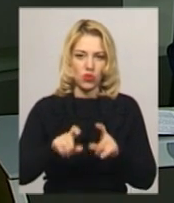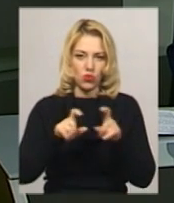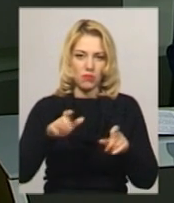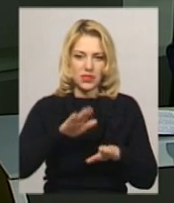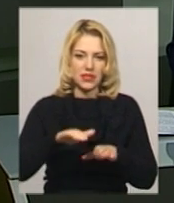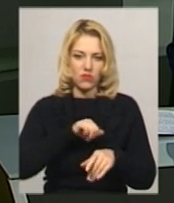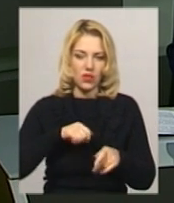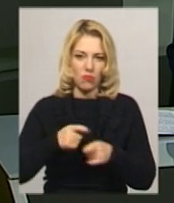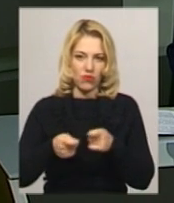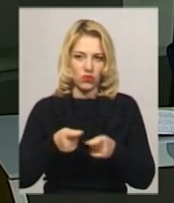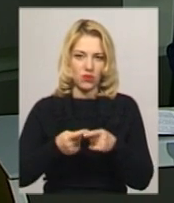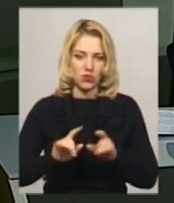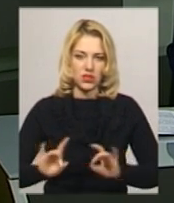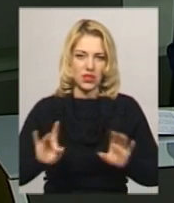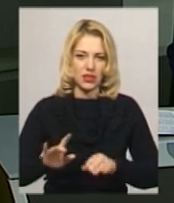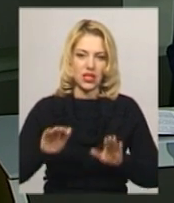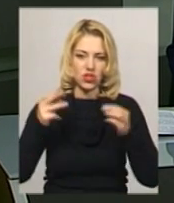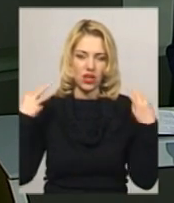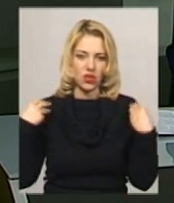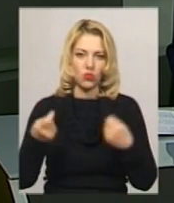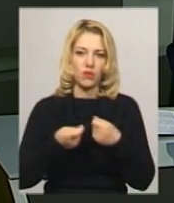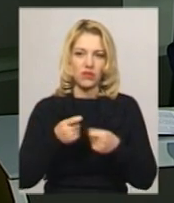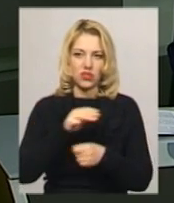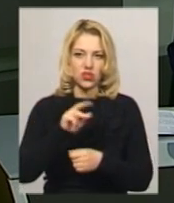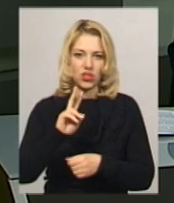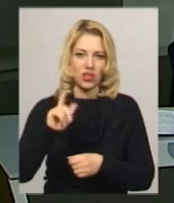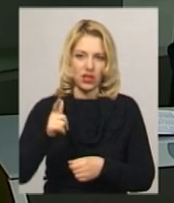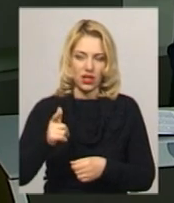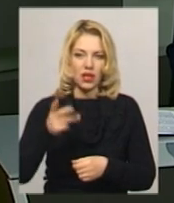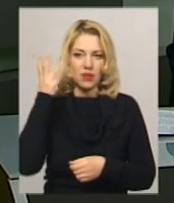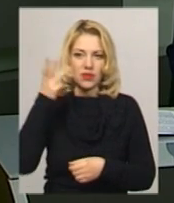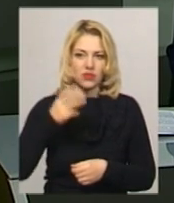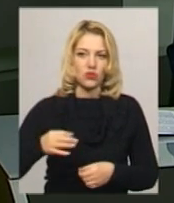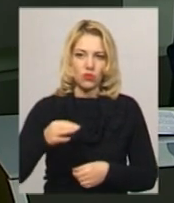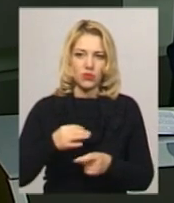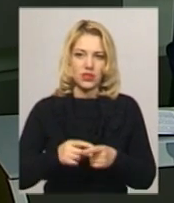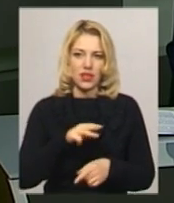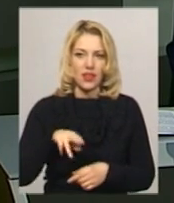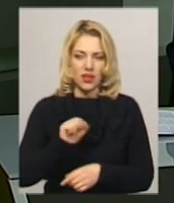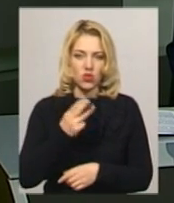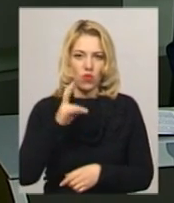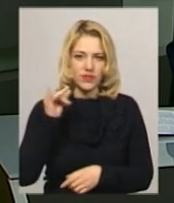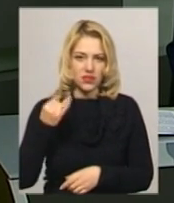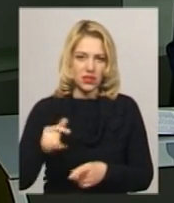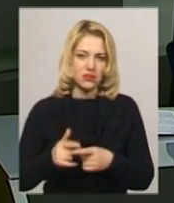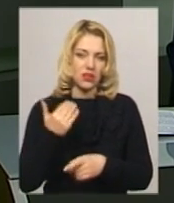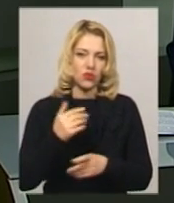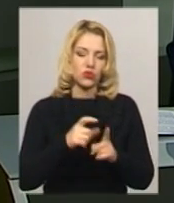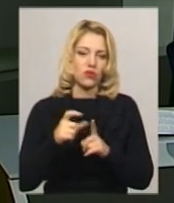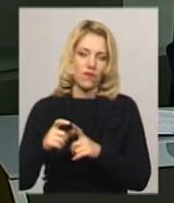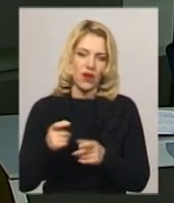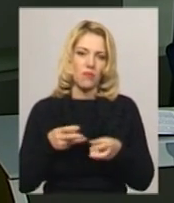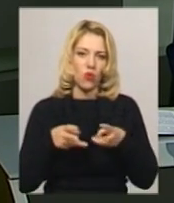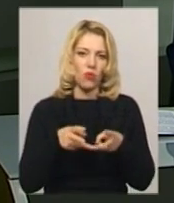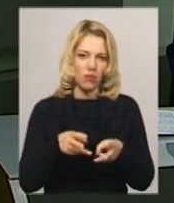самоврядування. Про це заявив начальник управління житлово-комунального господарства області Сергій Дашковський. За його словами, опалення у